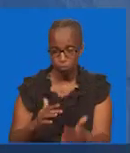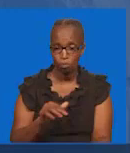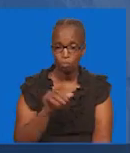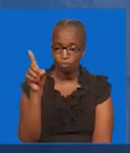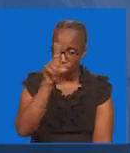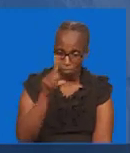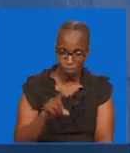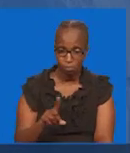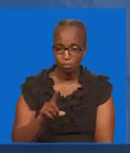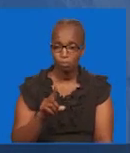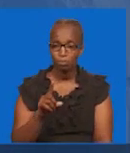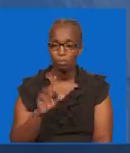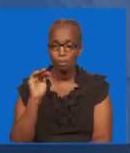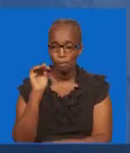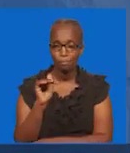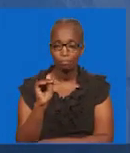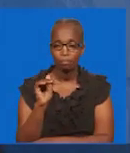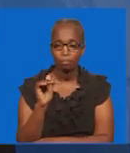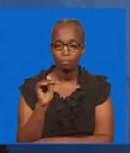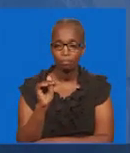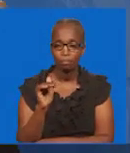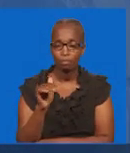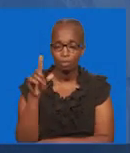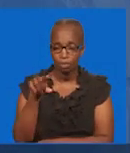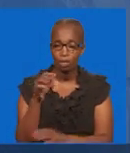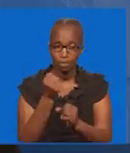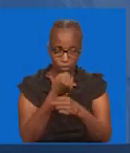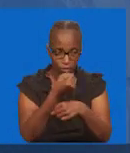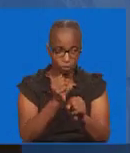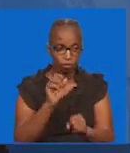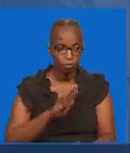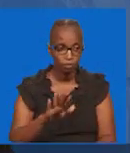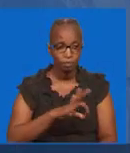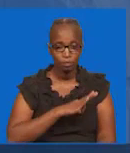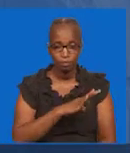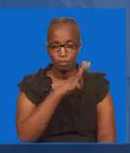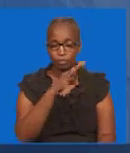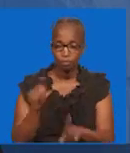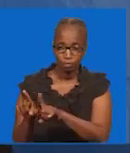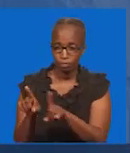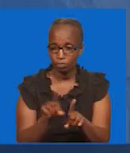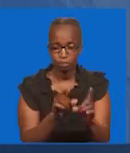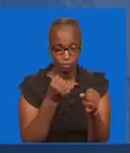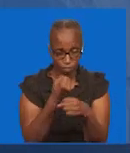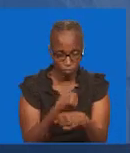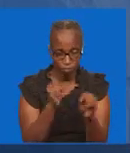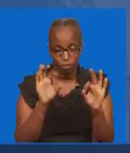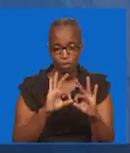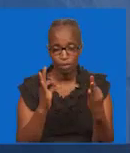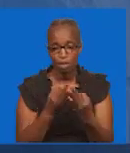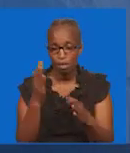Na Utakuwa Umenjiyokuwa Na Umeyokuwa Nafsi Yako Hata Umeyokuwa Familia Yako Maana